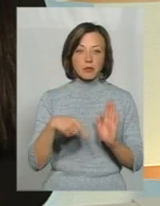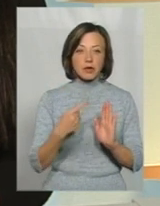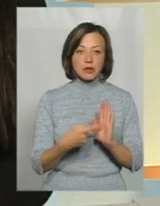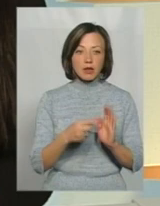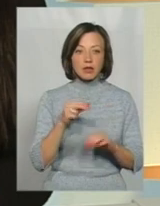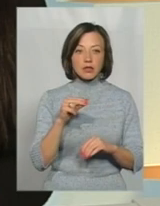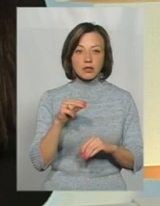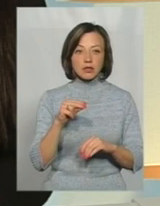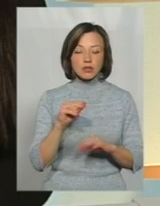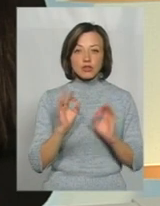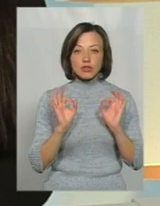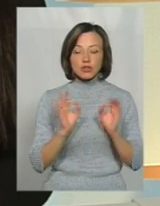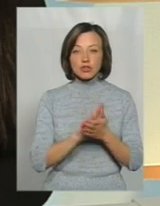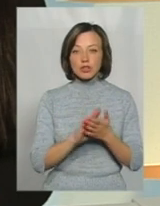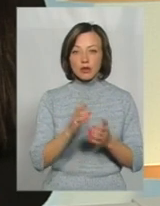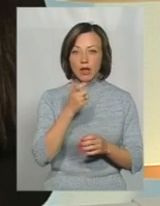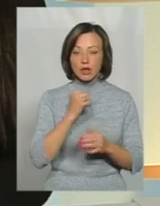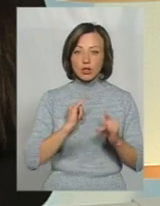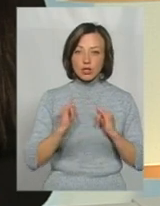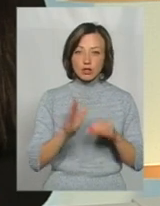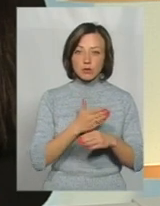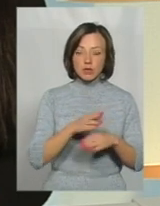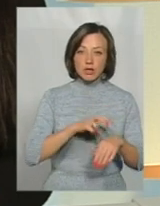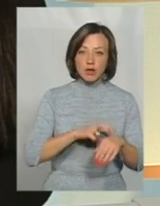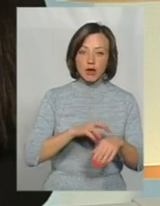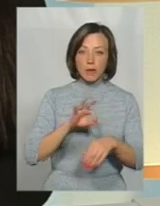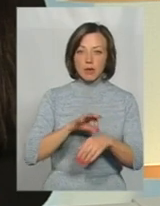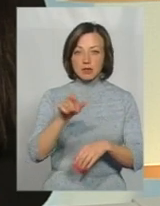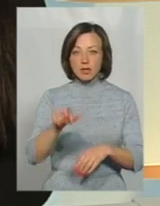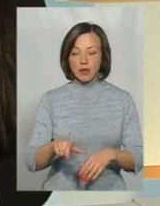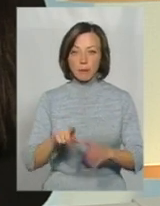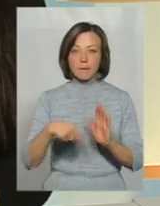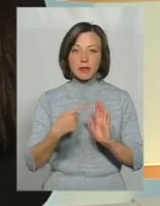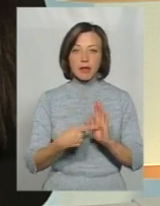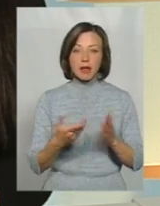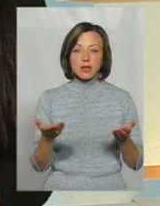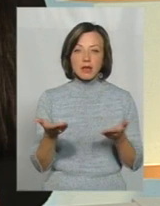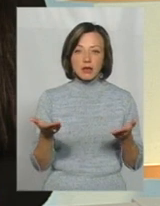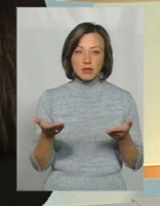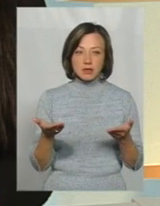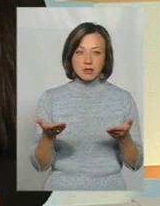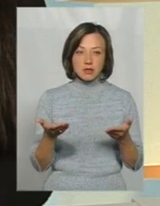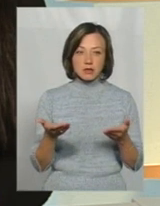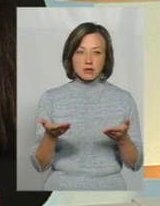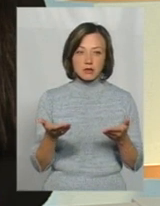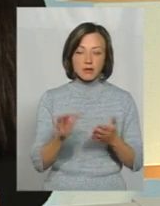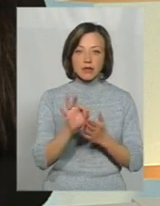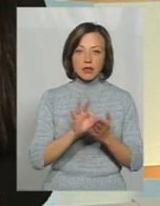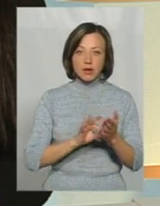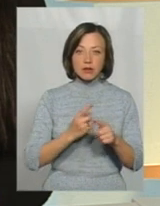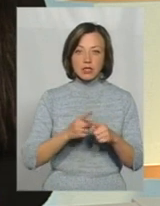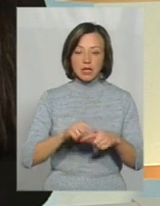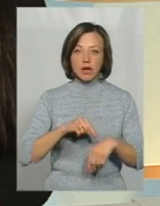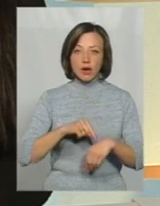чисто етичні між лікарем і пацієнтом, питання якісь такі, то відразу це